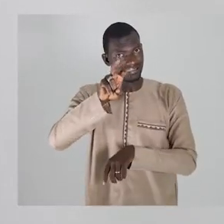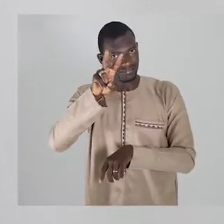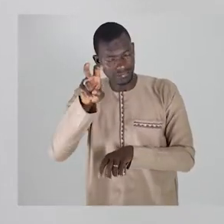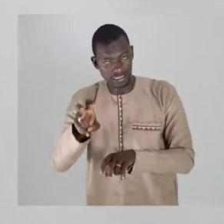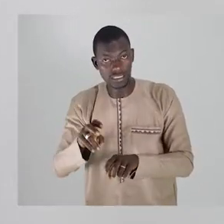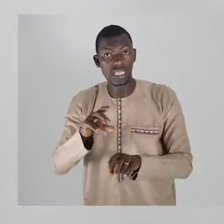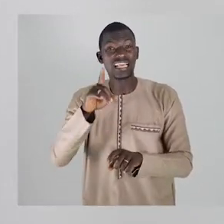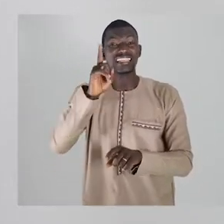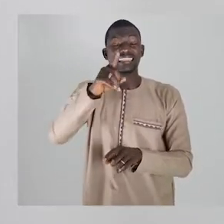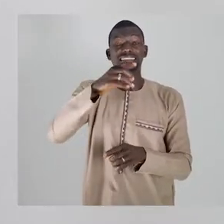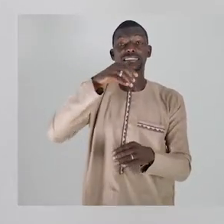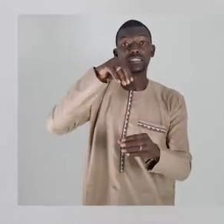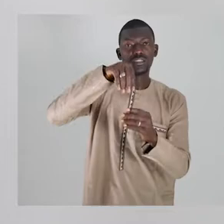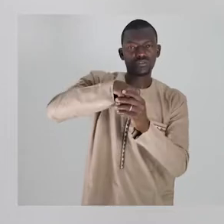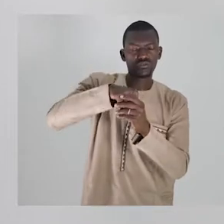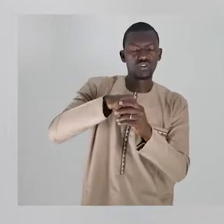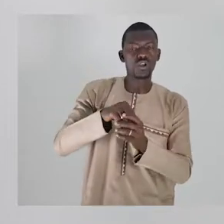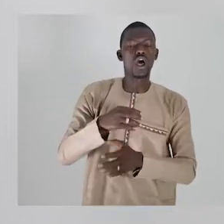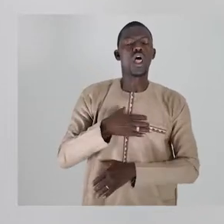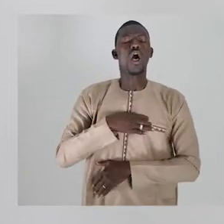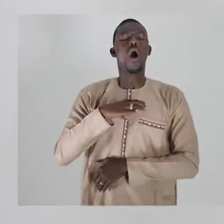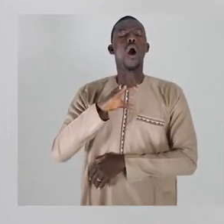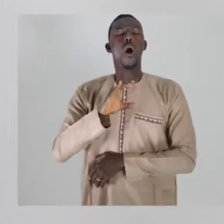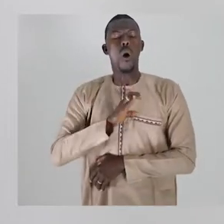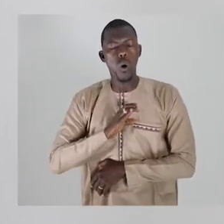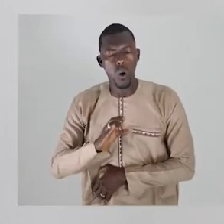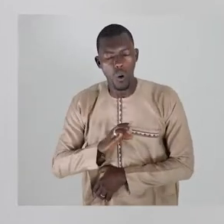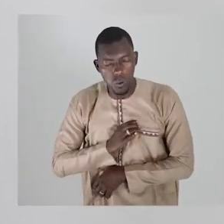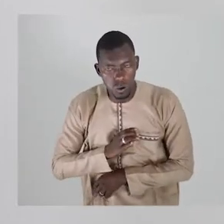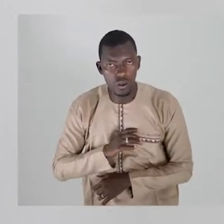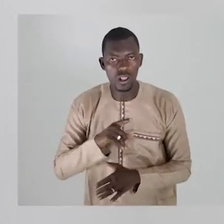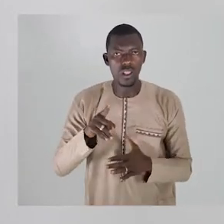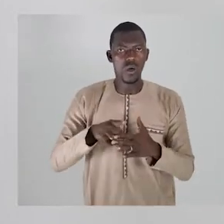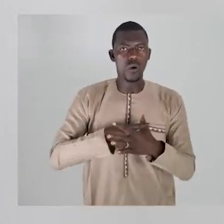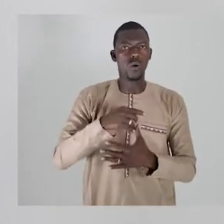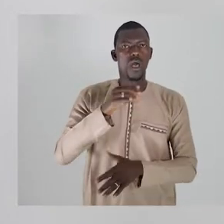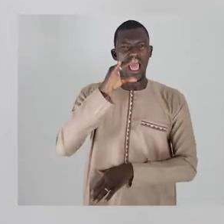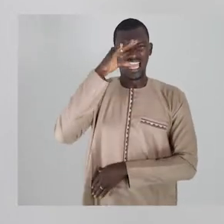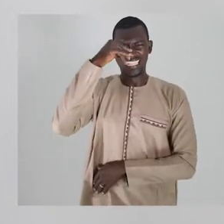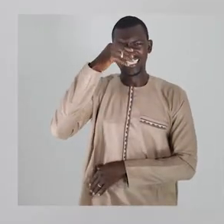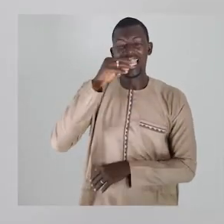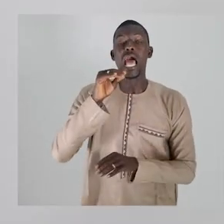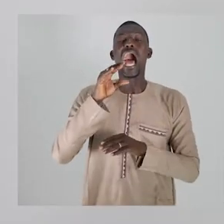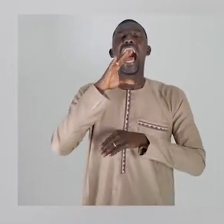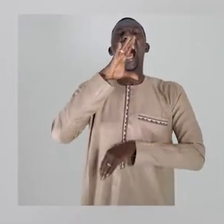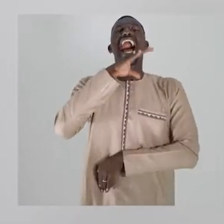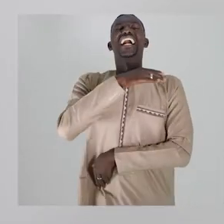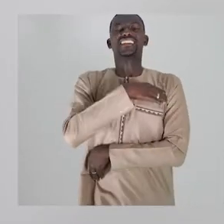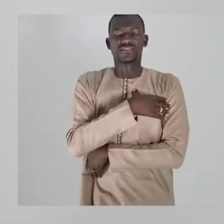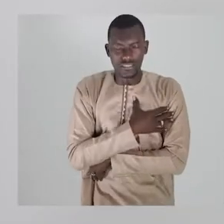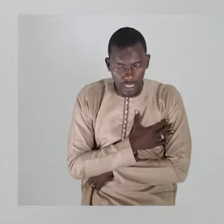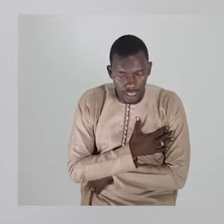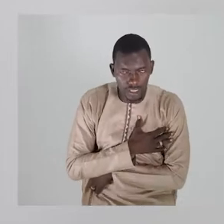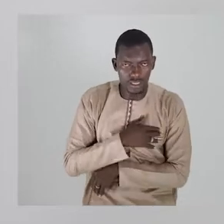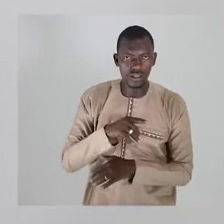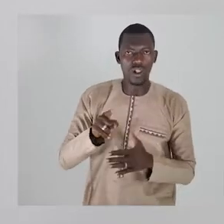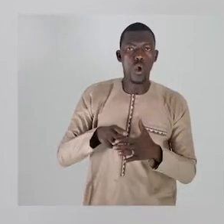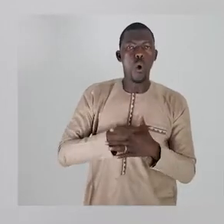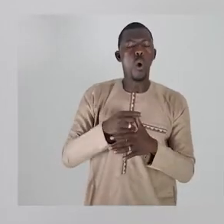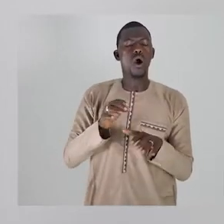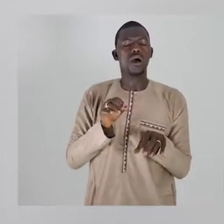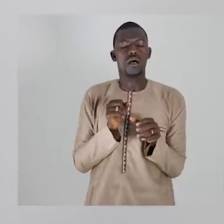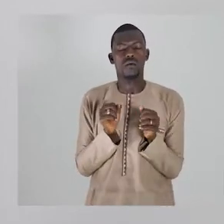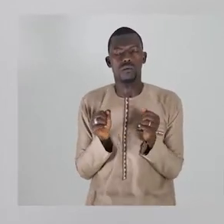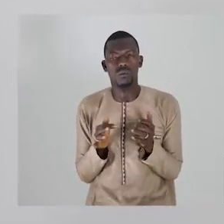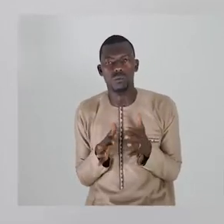sumutoku. Mba nakana nanumanjumu pamba yisen mumanjuma meti ka sumutoku. Kabunu wate manjumeti ka sumutoku kulofilof